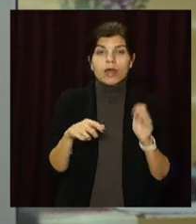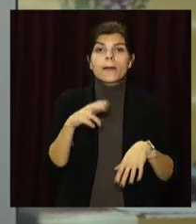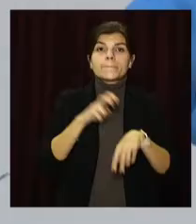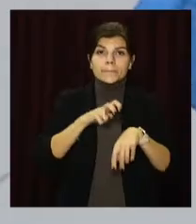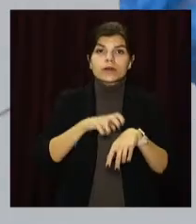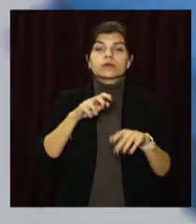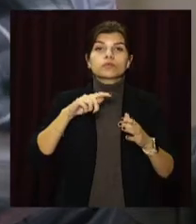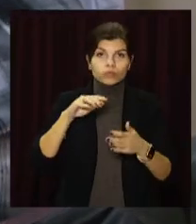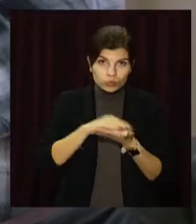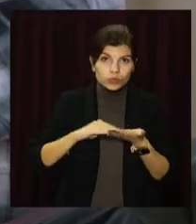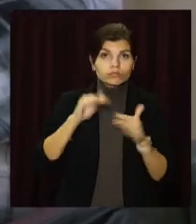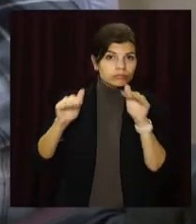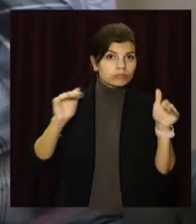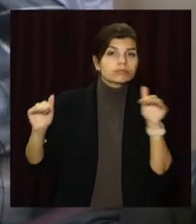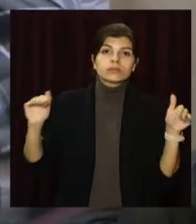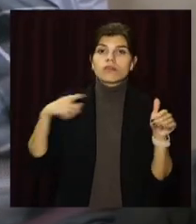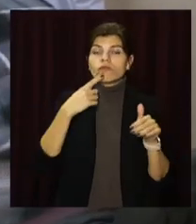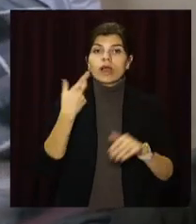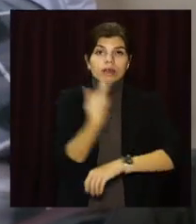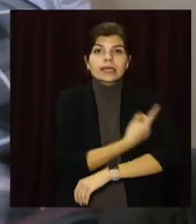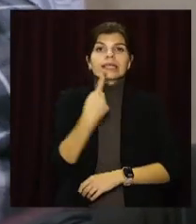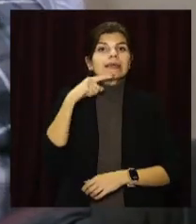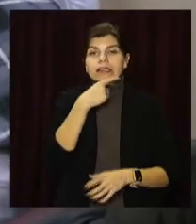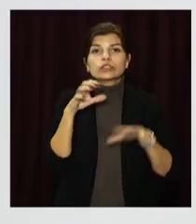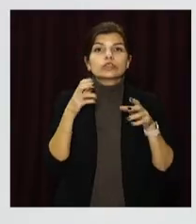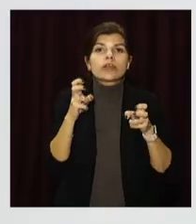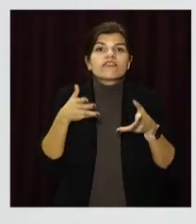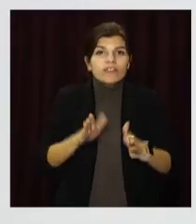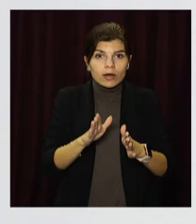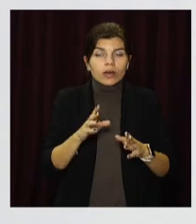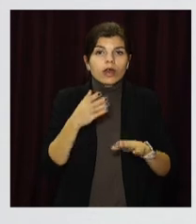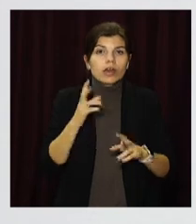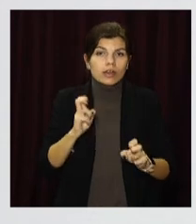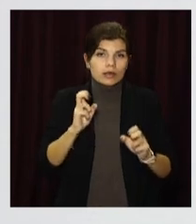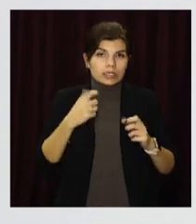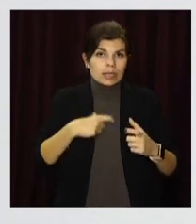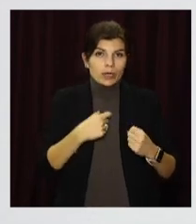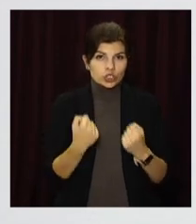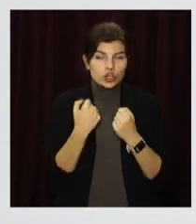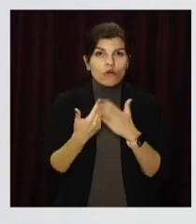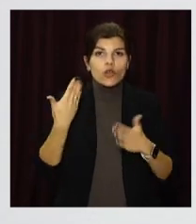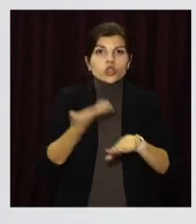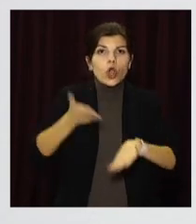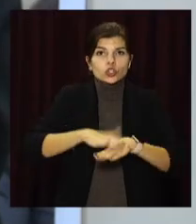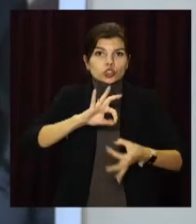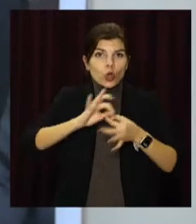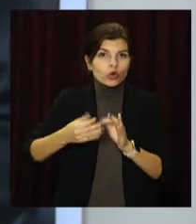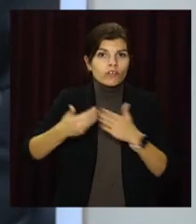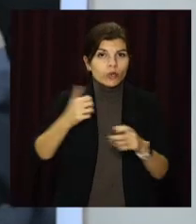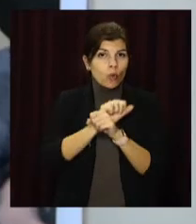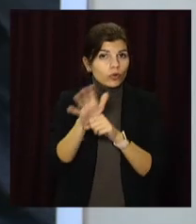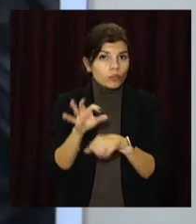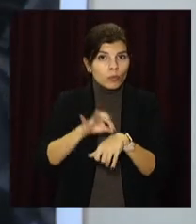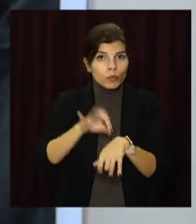продовжують наголошувати, імунізація – єдиний спосіб захистити себе від тяжкого перебігу корони. За даними НСЗУ,